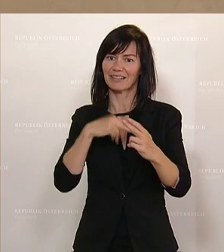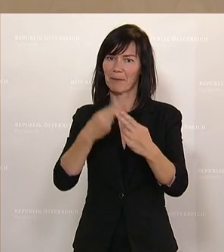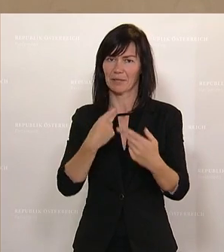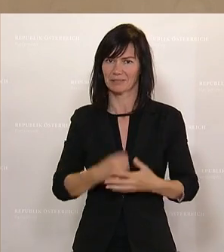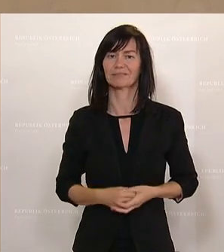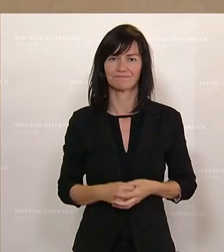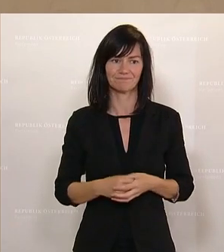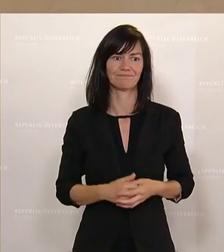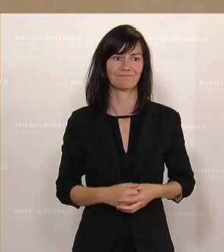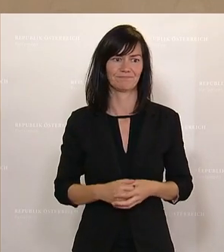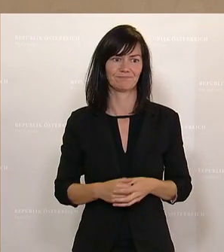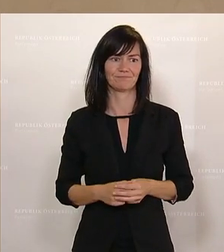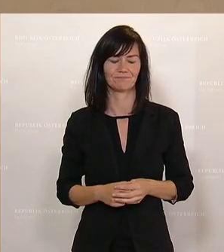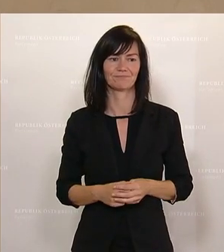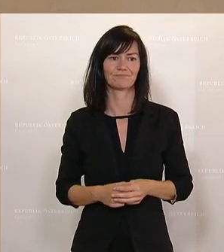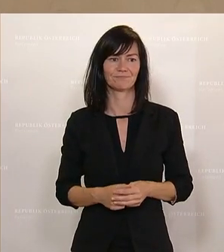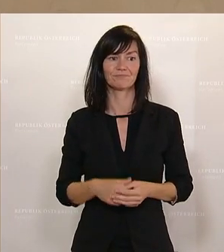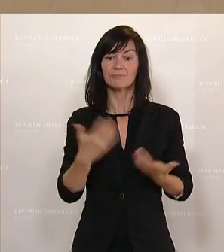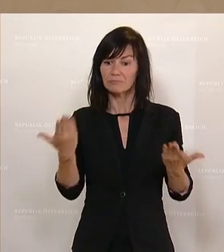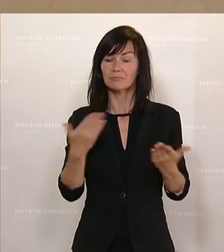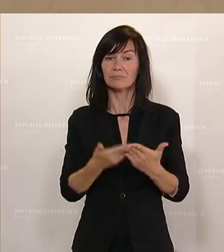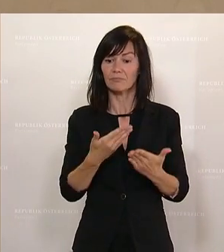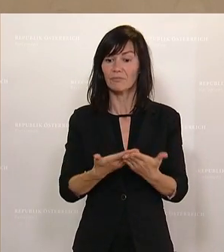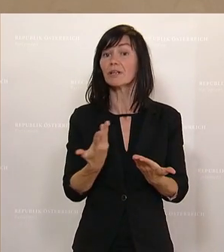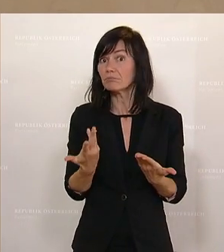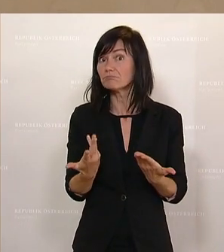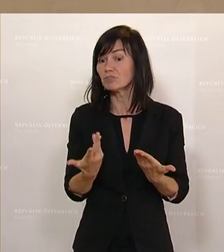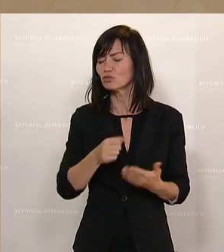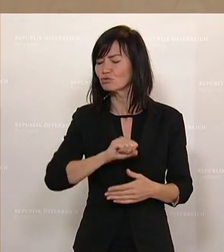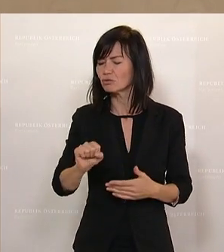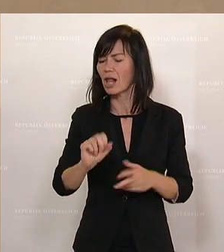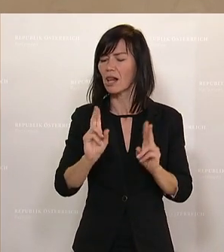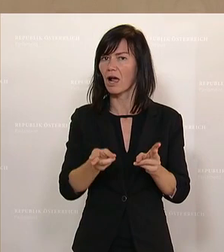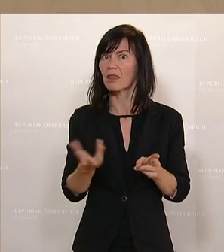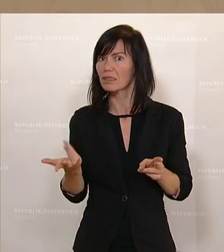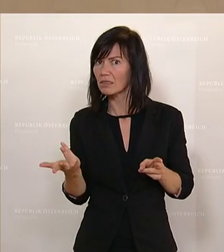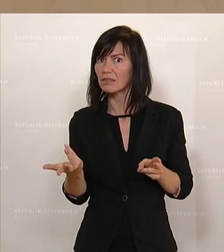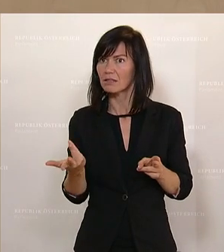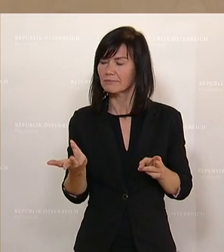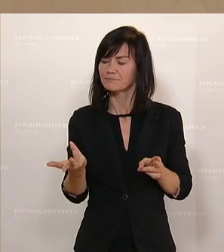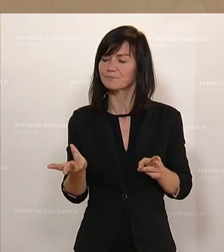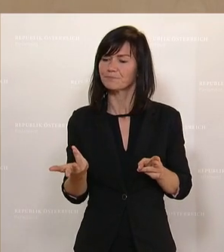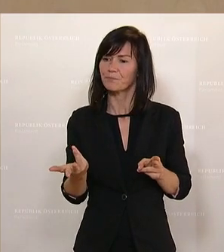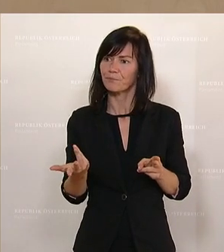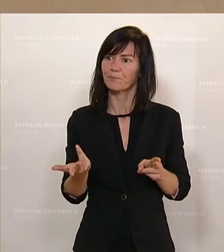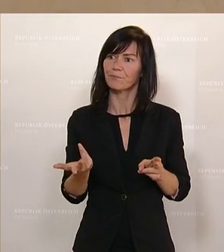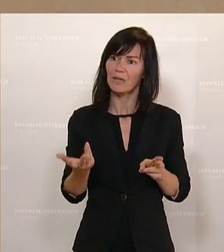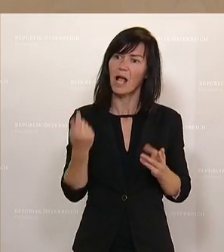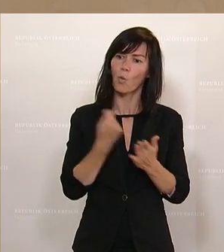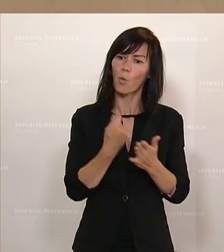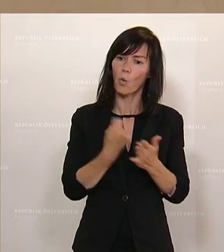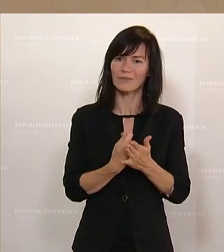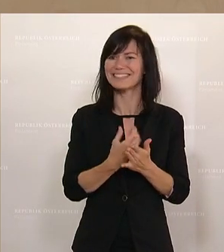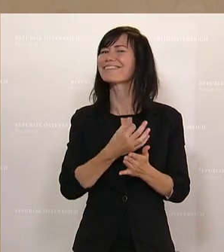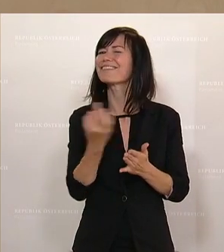und damit zu ermöglichen, dass möglichst rasch die höheren